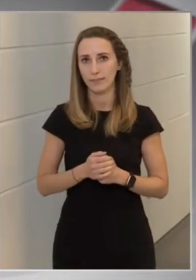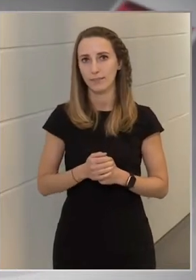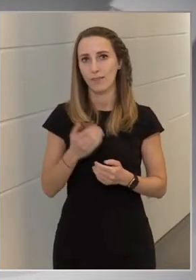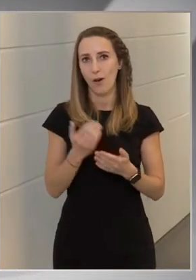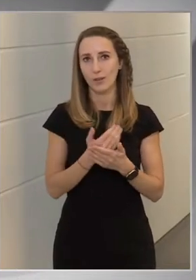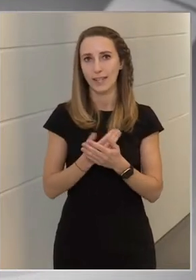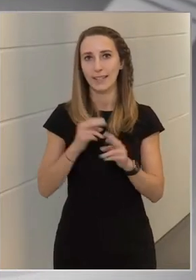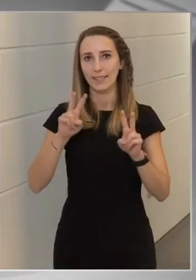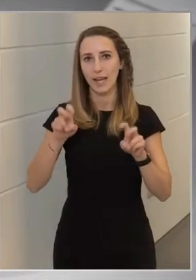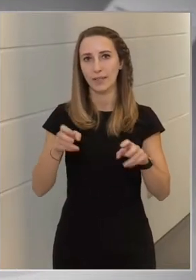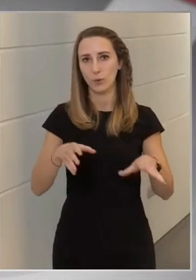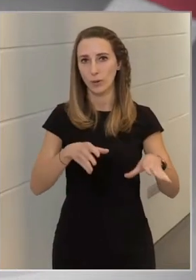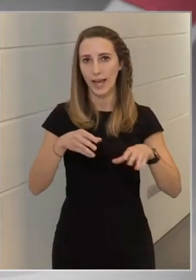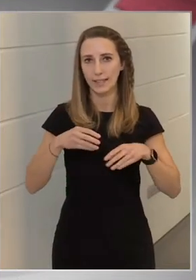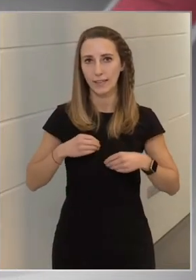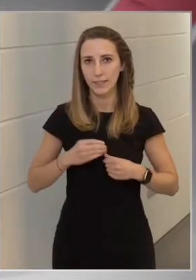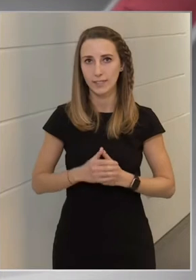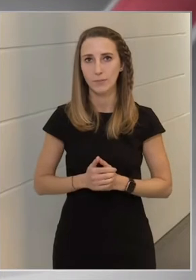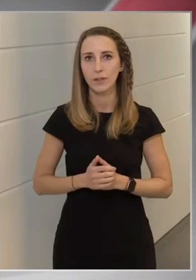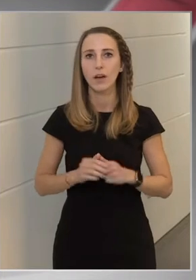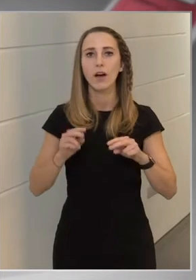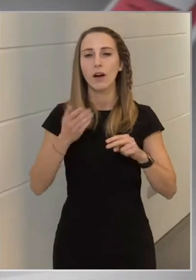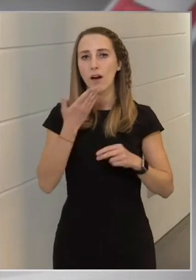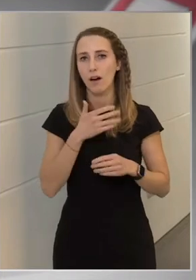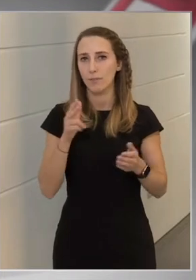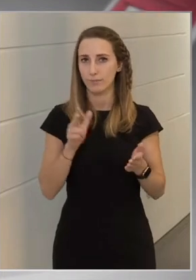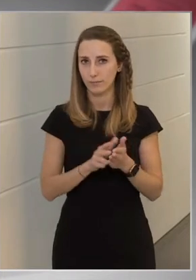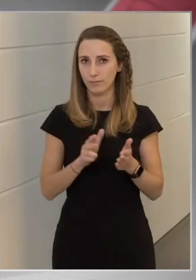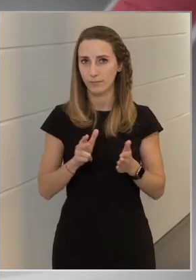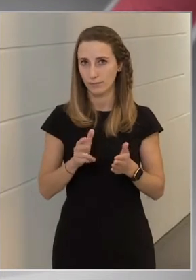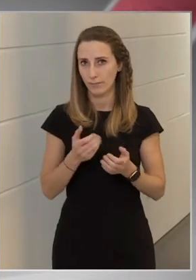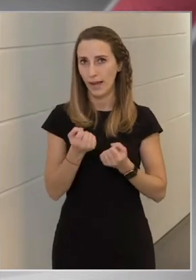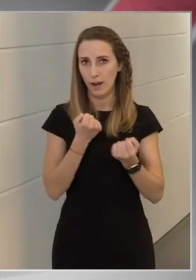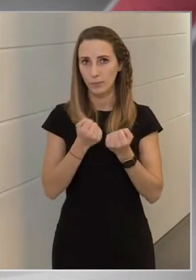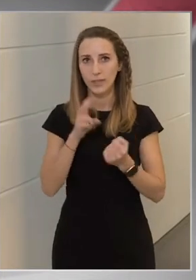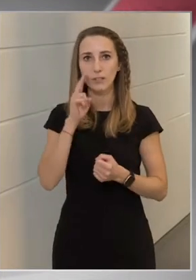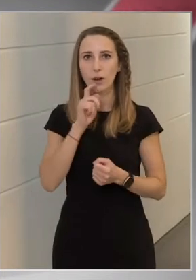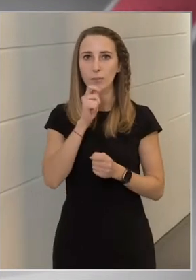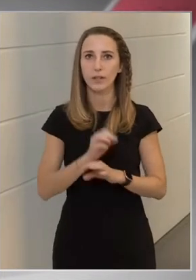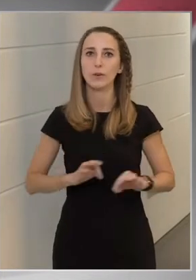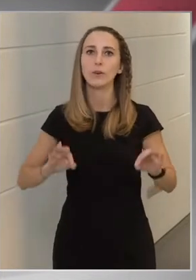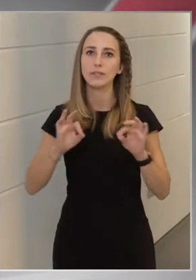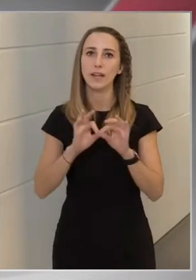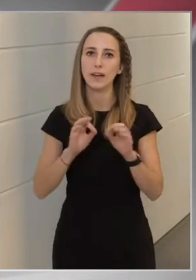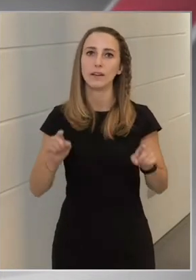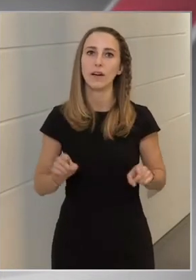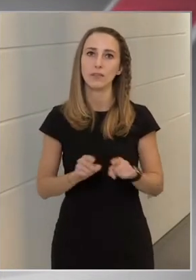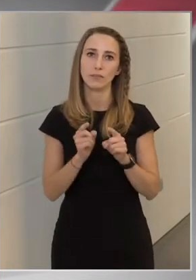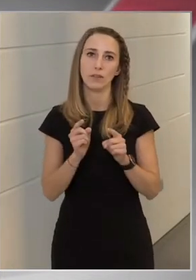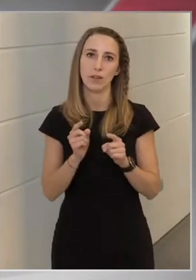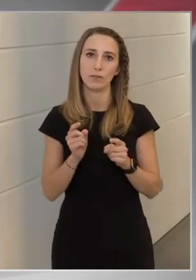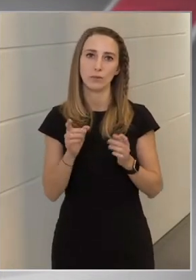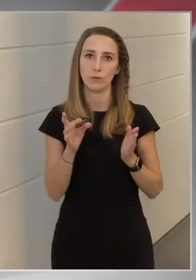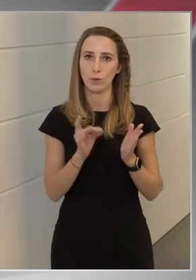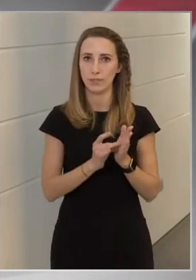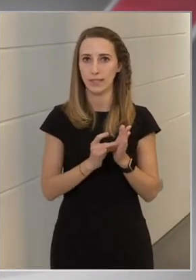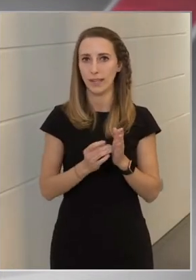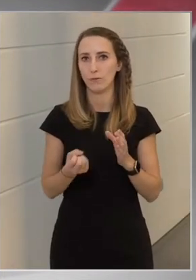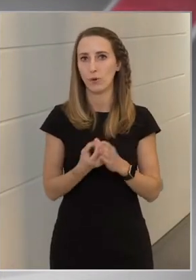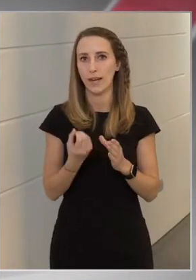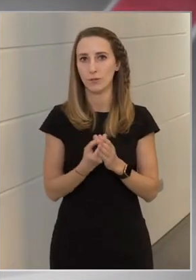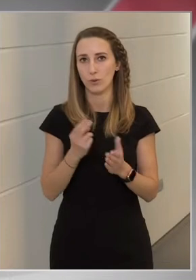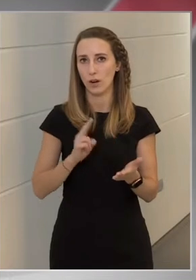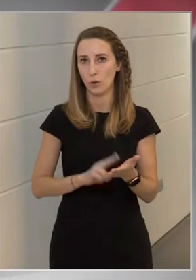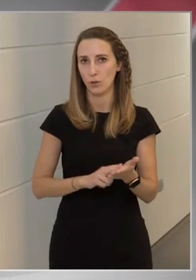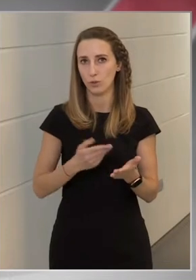veszem át, hogyha hatályba lép a megállapodás, akkor Magyarország az abban rögzített forrásokra jogosult.